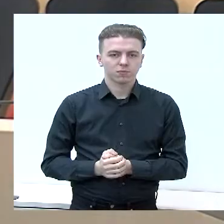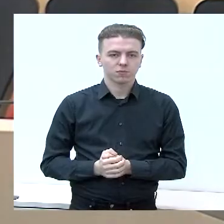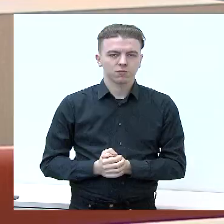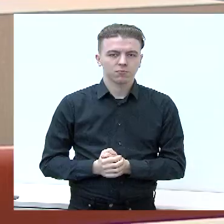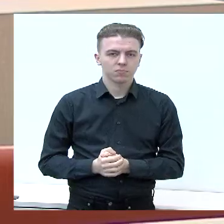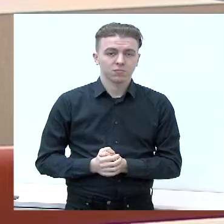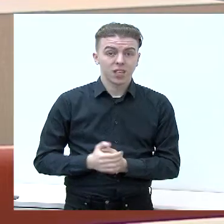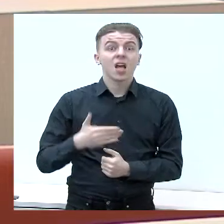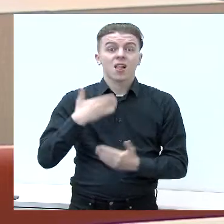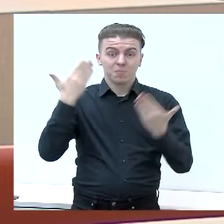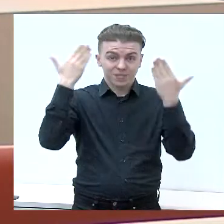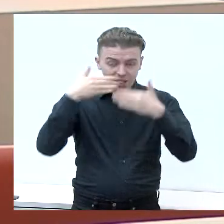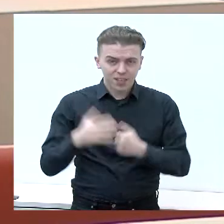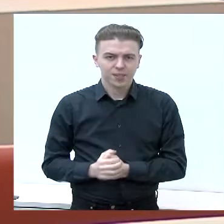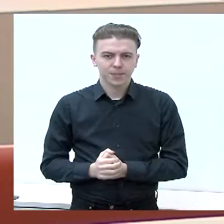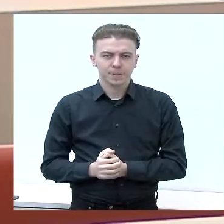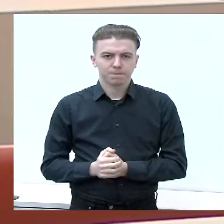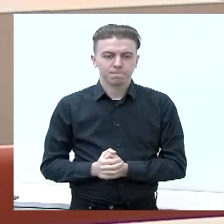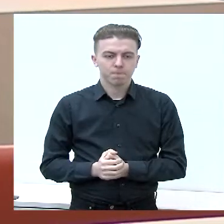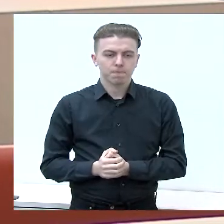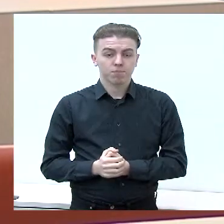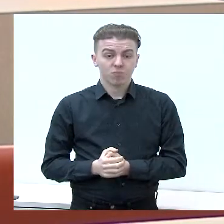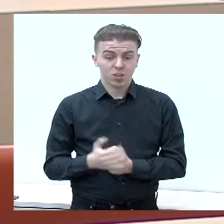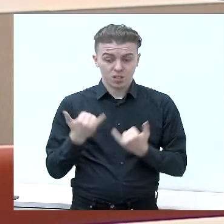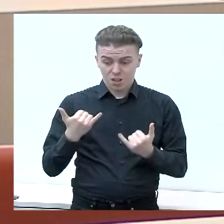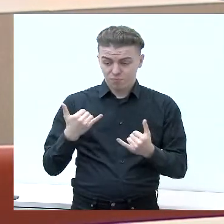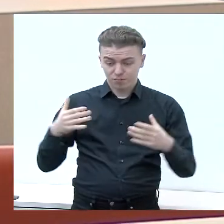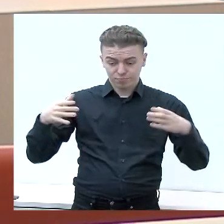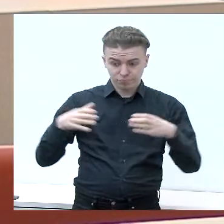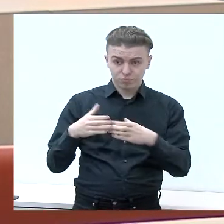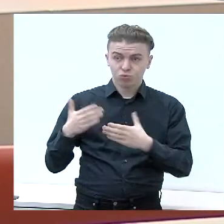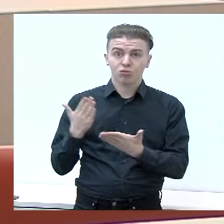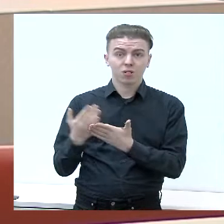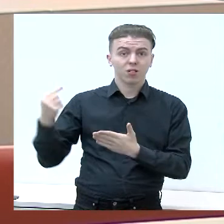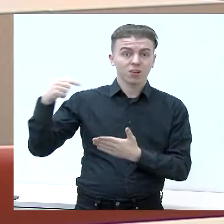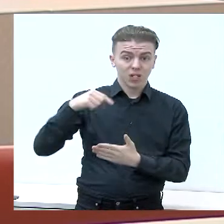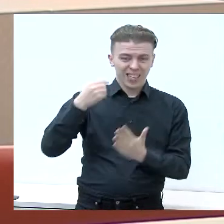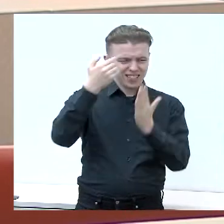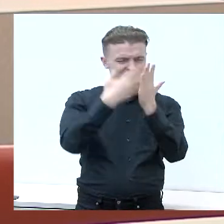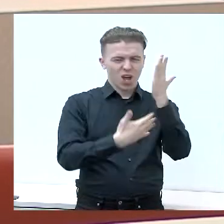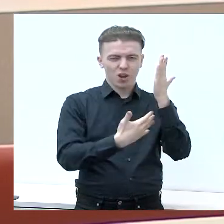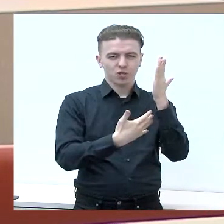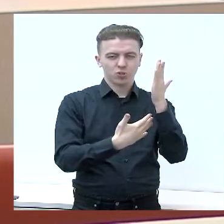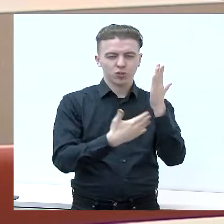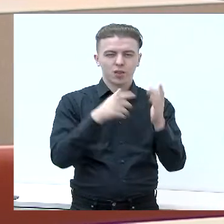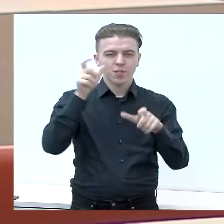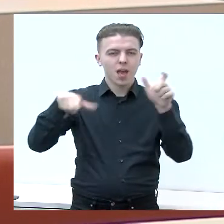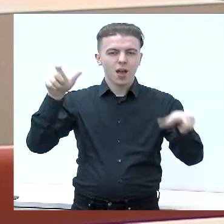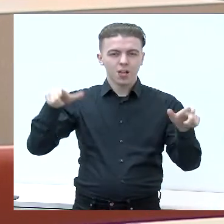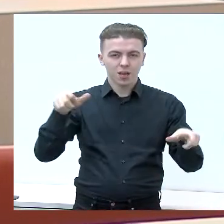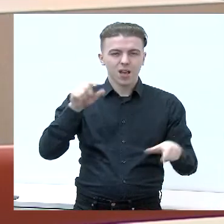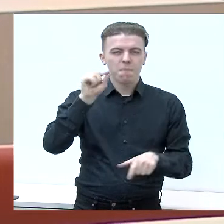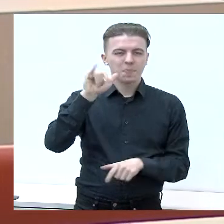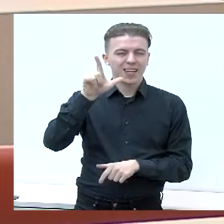Labas vakaras. Su manim šiandien studija atvyko mūsų sąrašo narei Auga